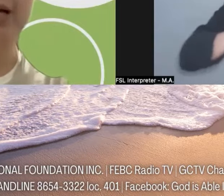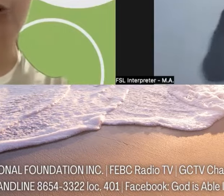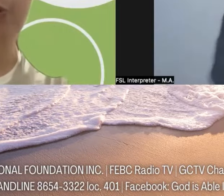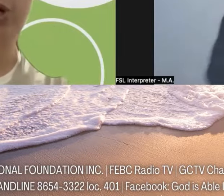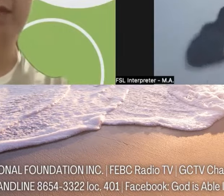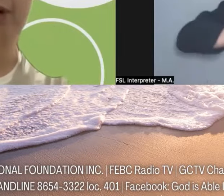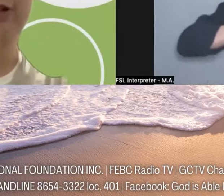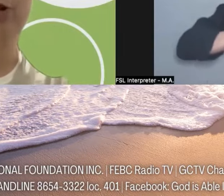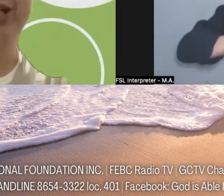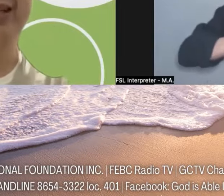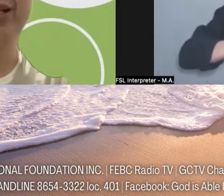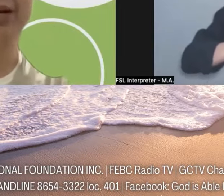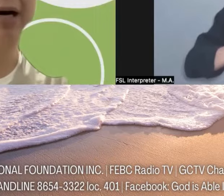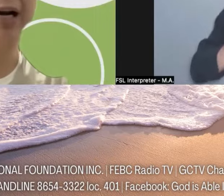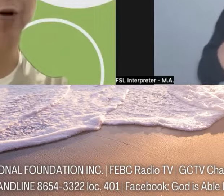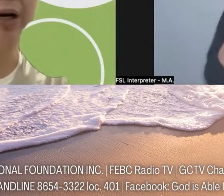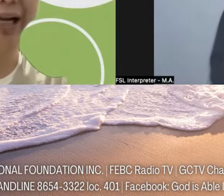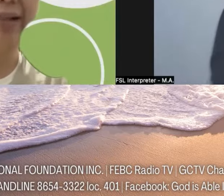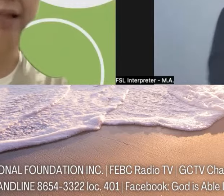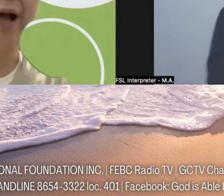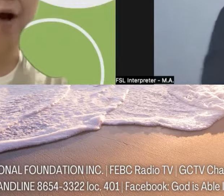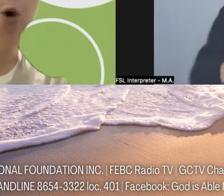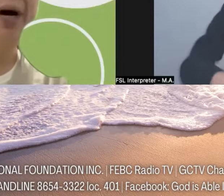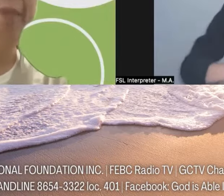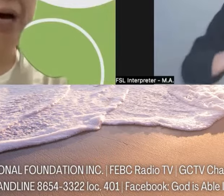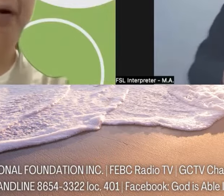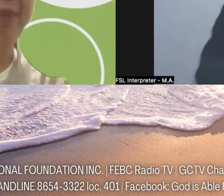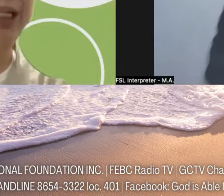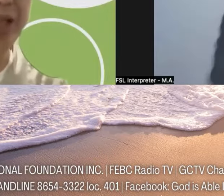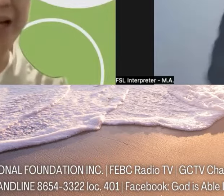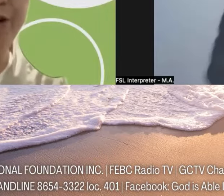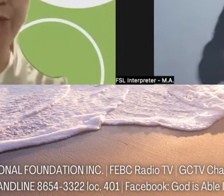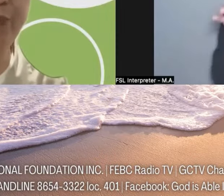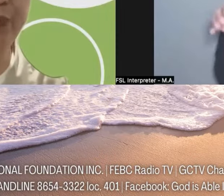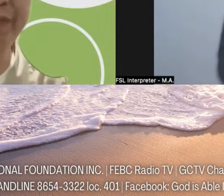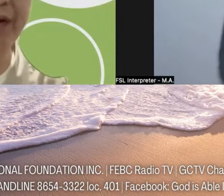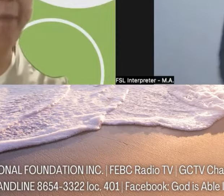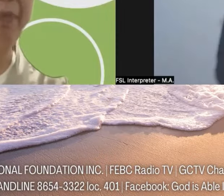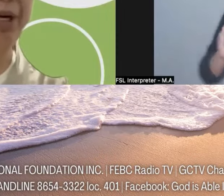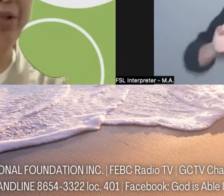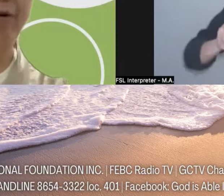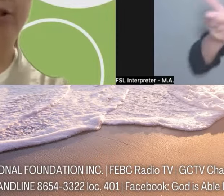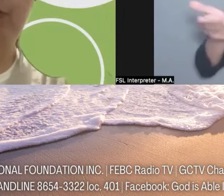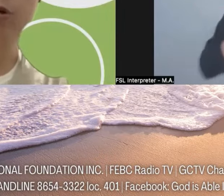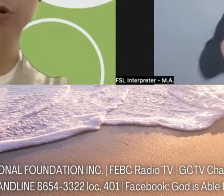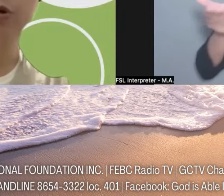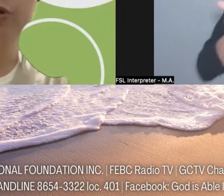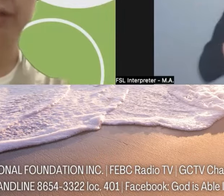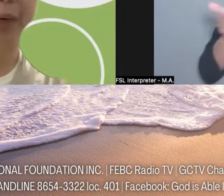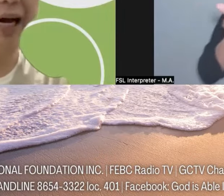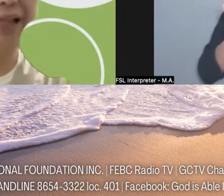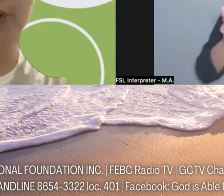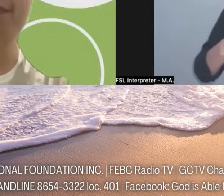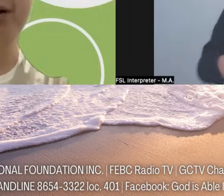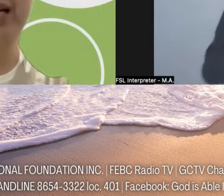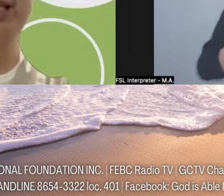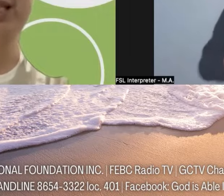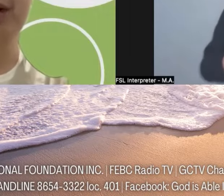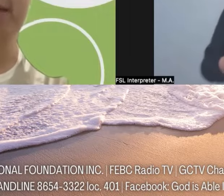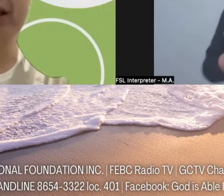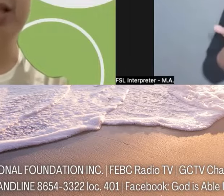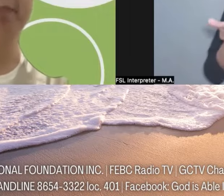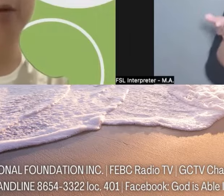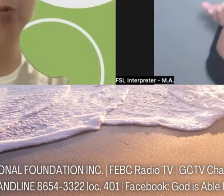Kasama ng community partners natin sa mga lugar natin upang makapag-ministeryo. Makapag-ministeryo sa puso, sa pangangatawan, pag